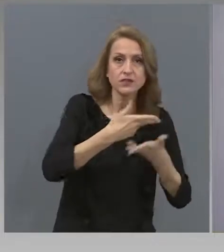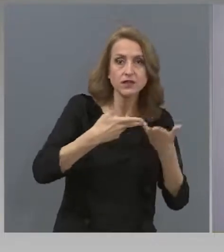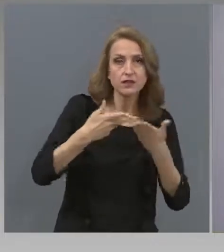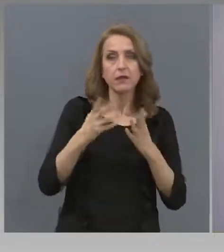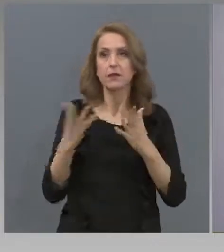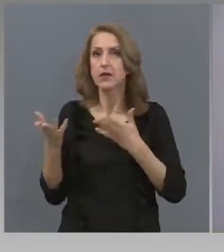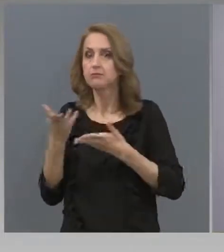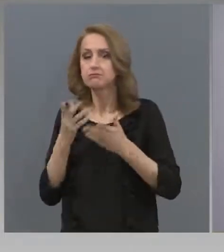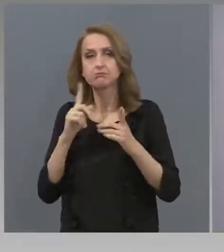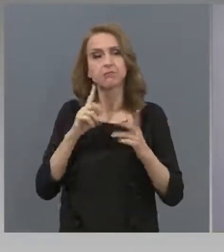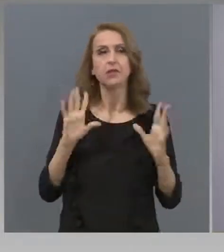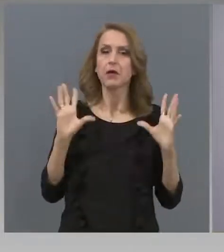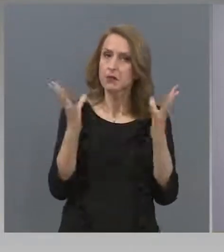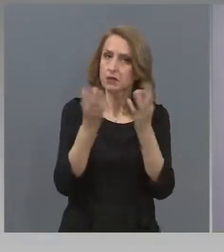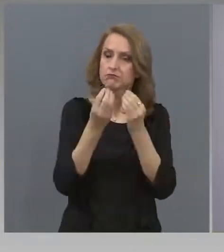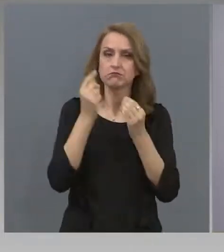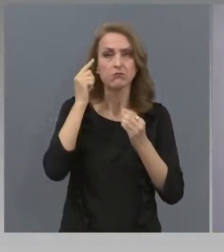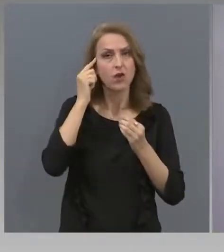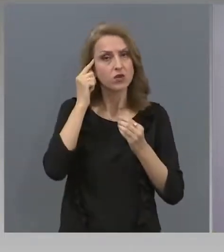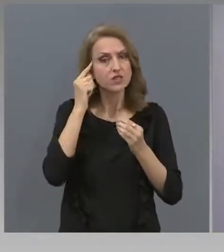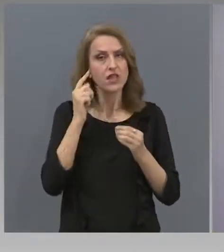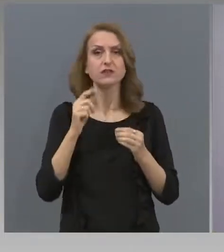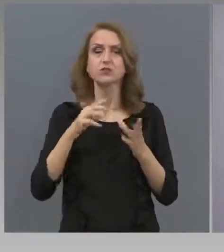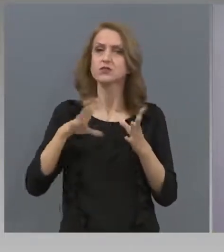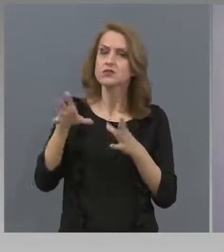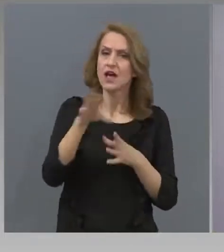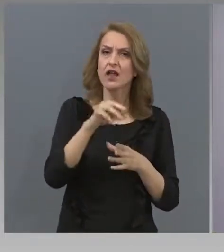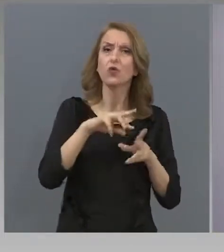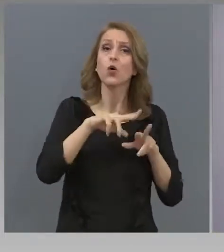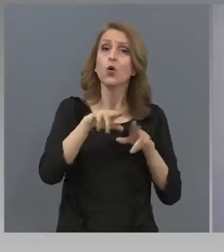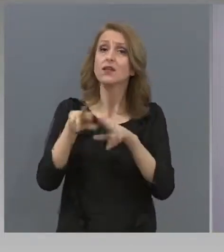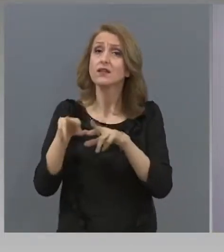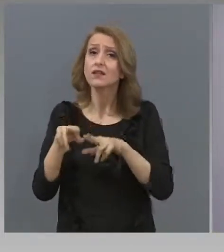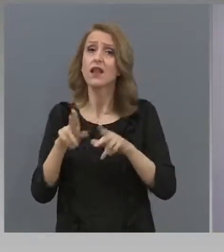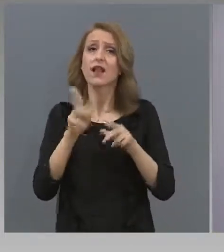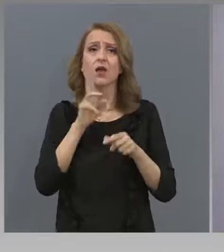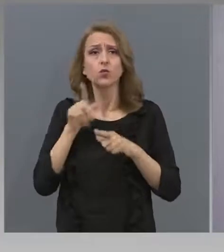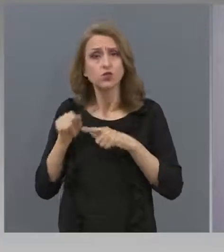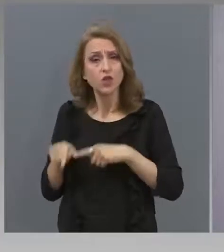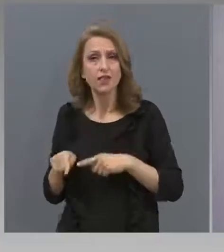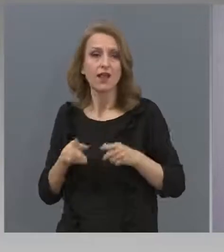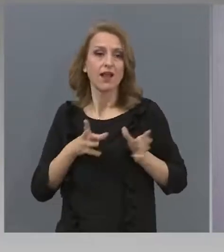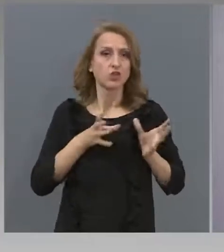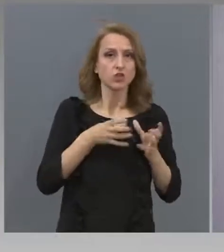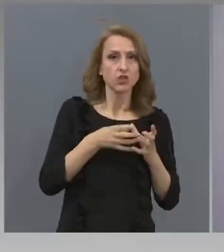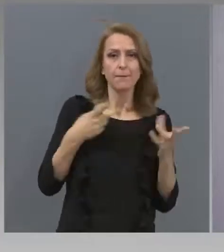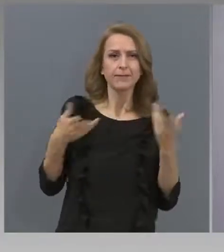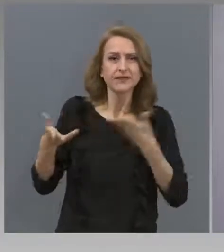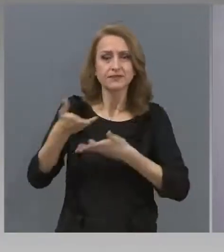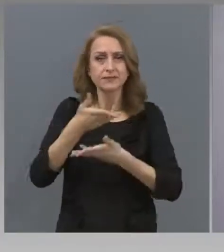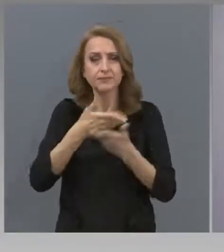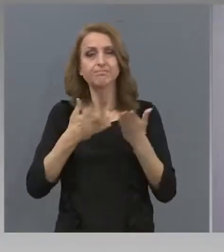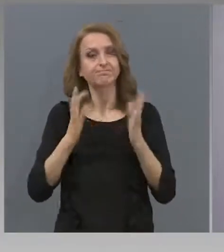и с учителите, и с родителите, и с щаба, че учебната година трябва да